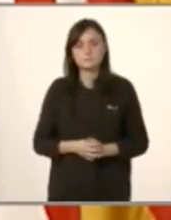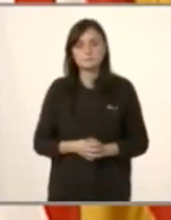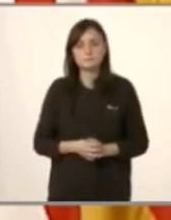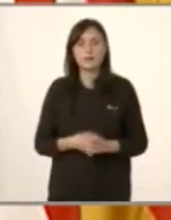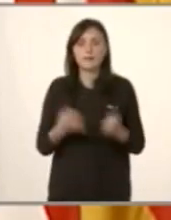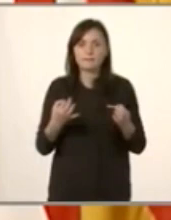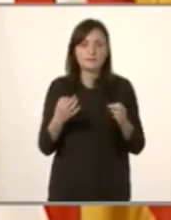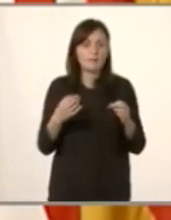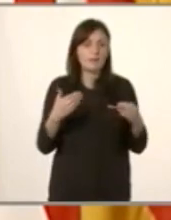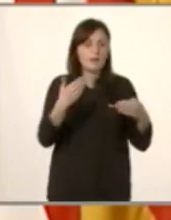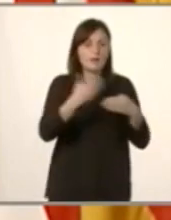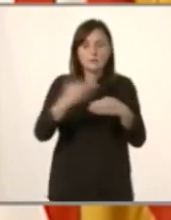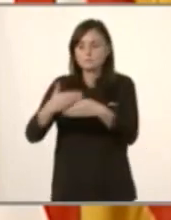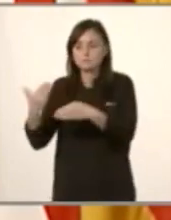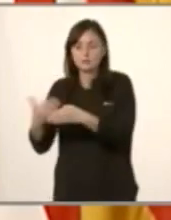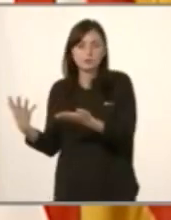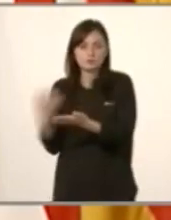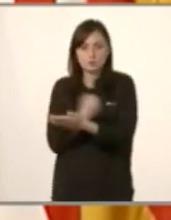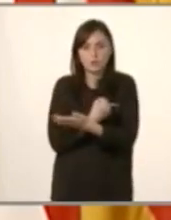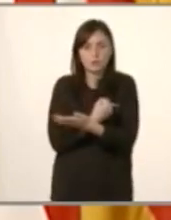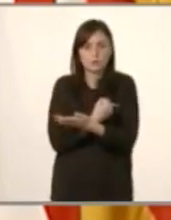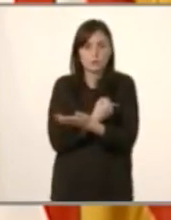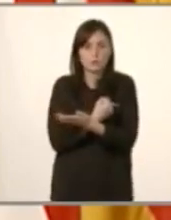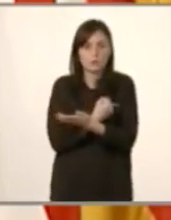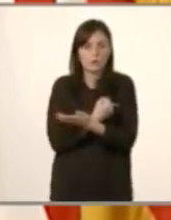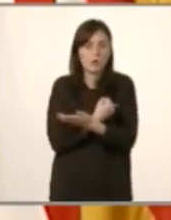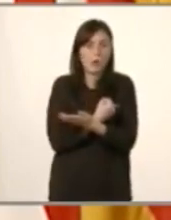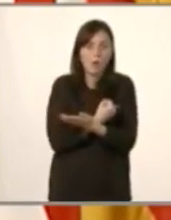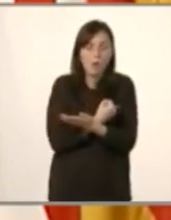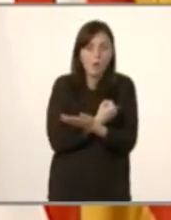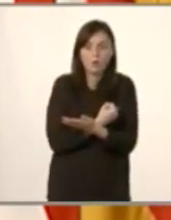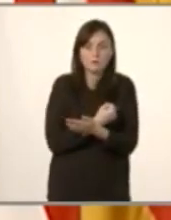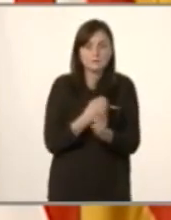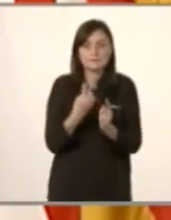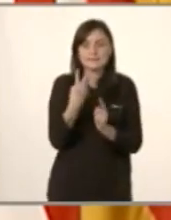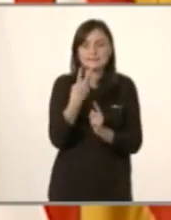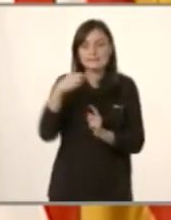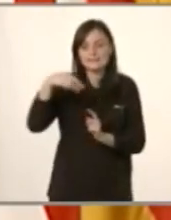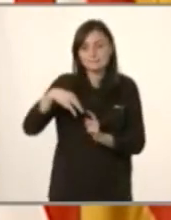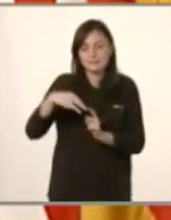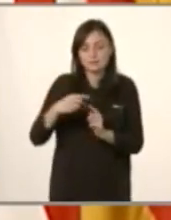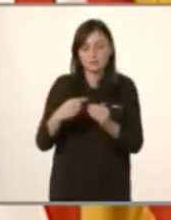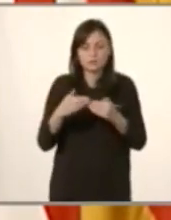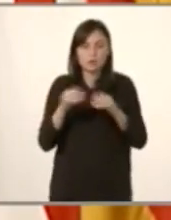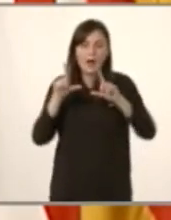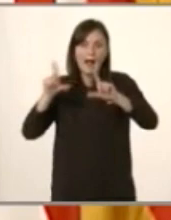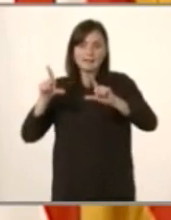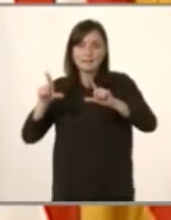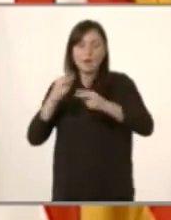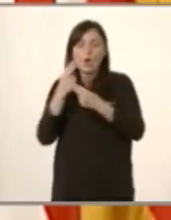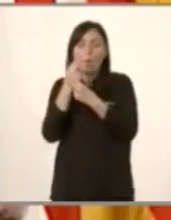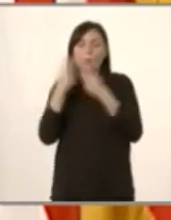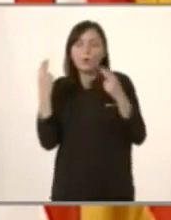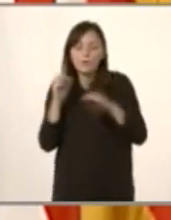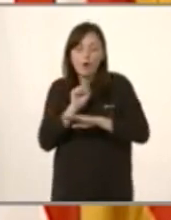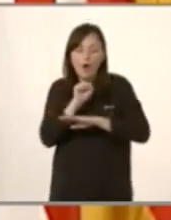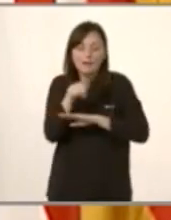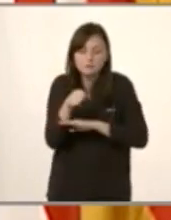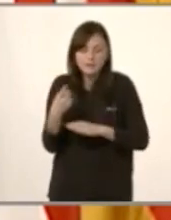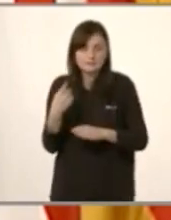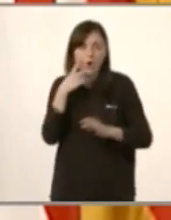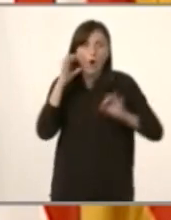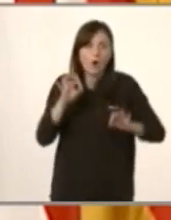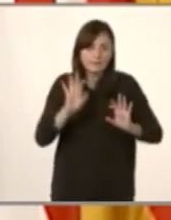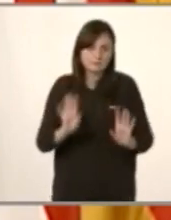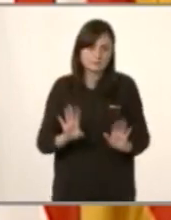Hem de posar tanques en tots els acantil·lats? Hem de posar en cada tres metres un acantil·lat prohibit o tirar-se, assomar-se o poner-se en